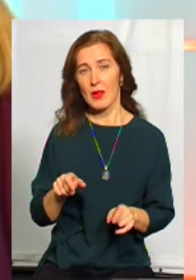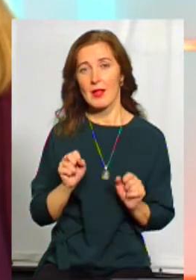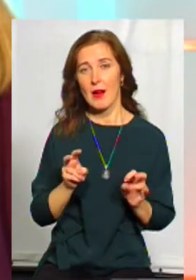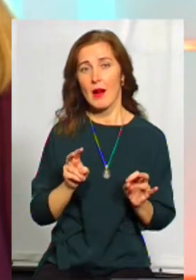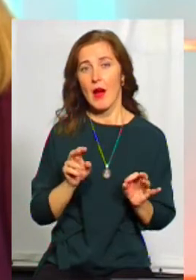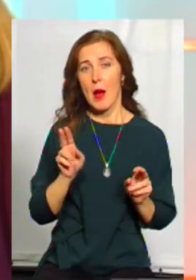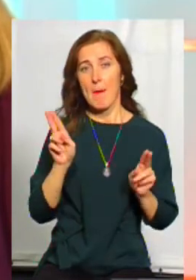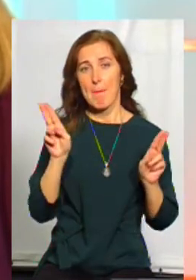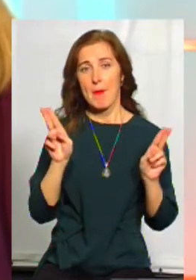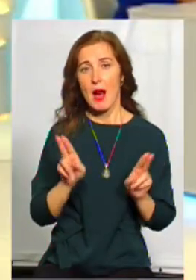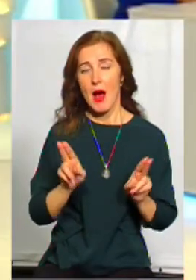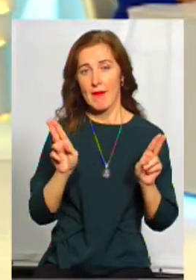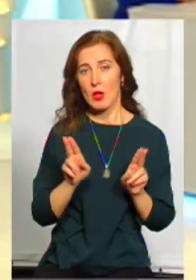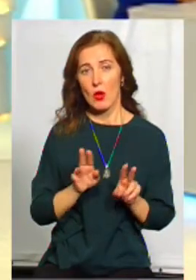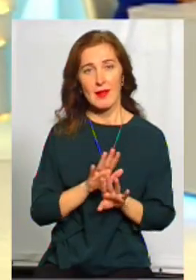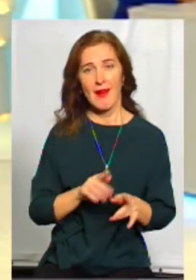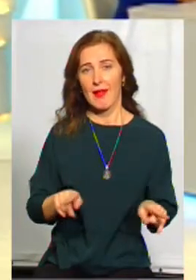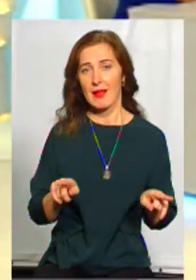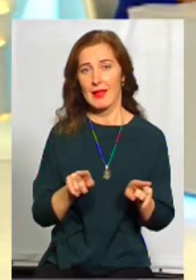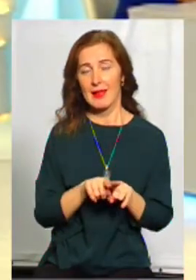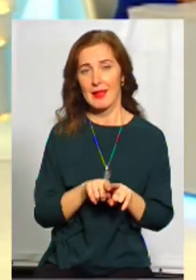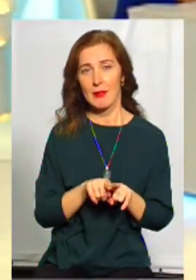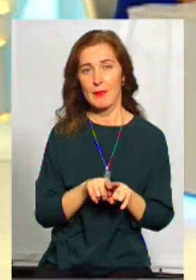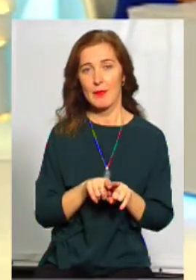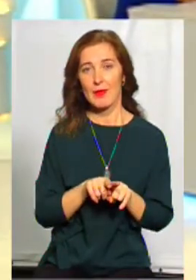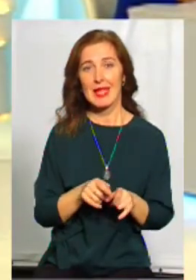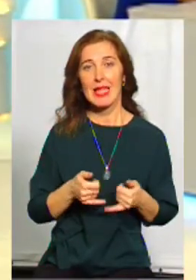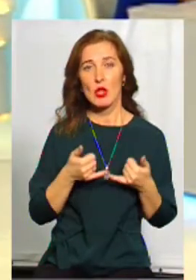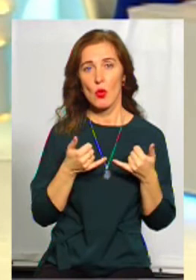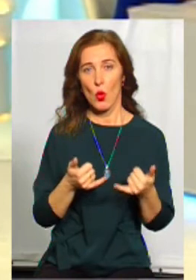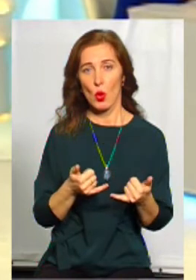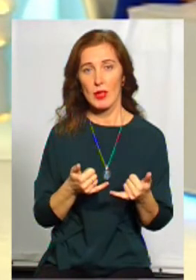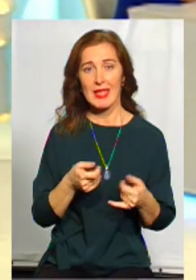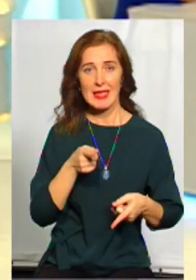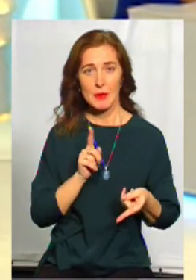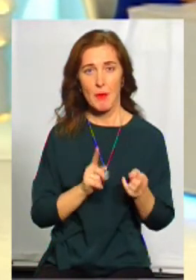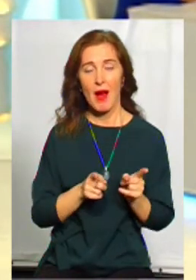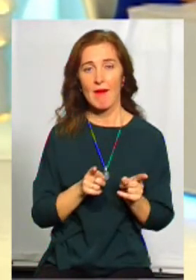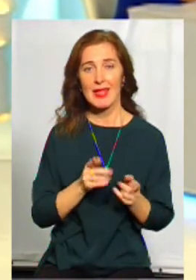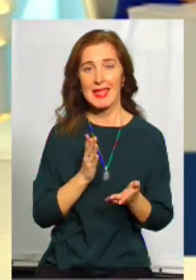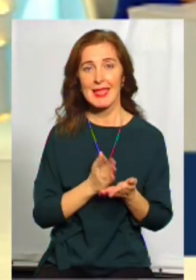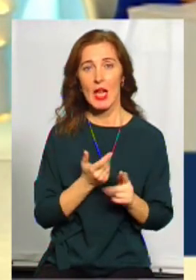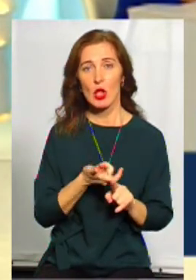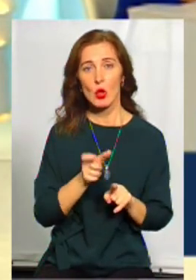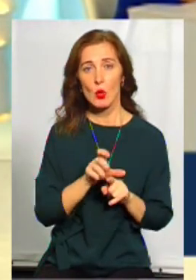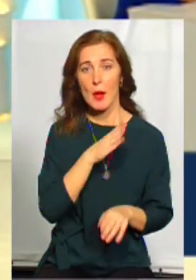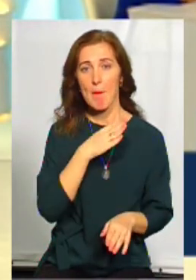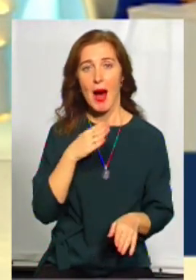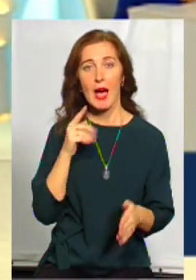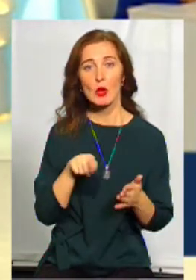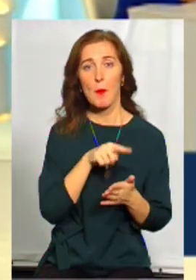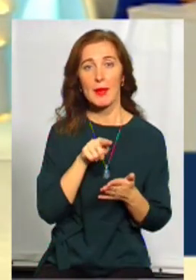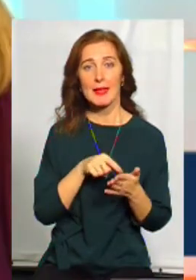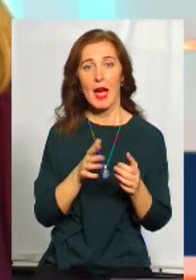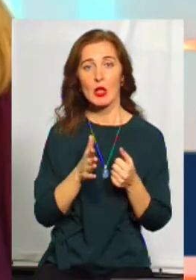правило, не такі люди. І сьогодні, справді, є дуже багато питань до